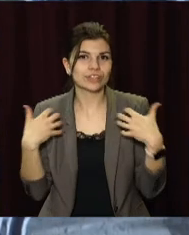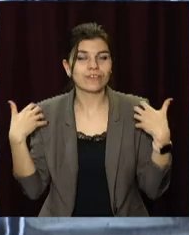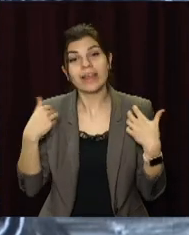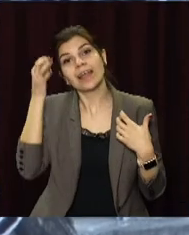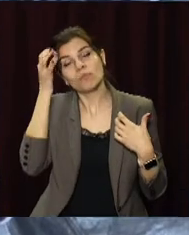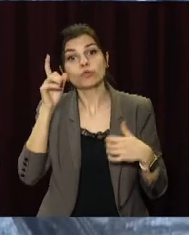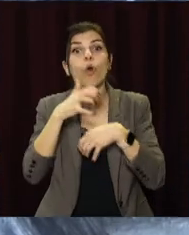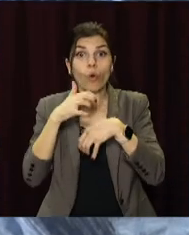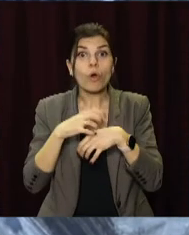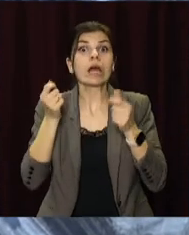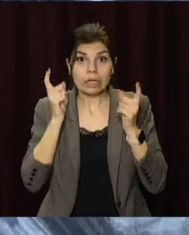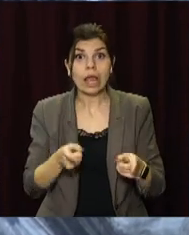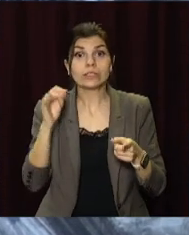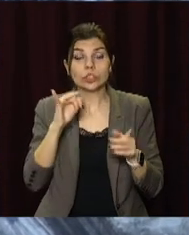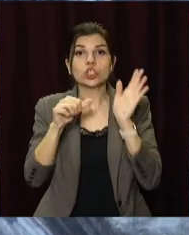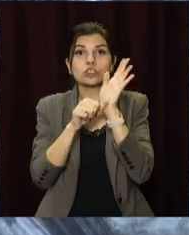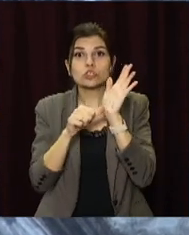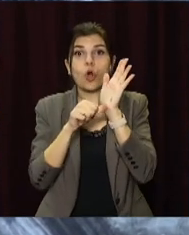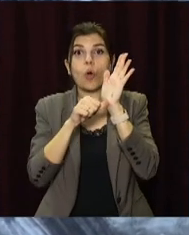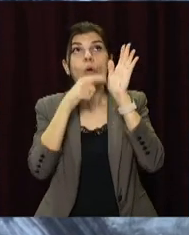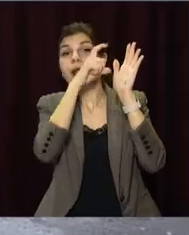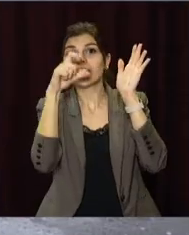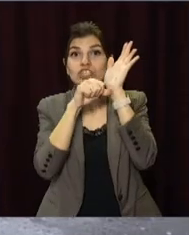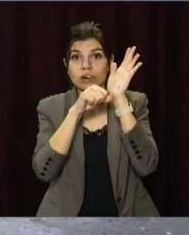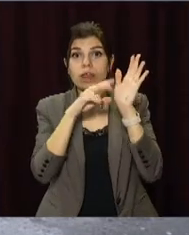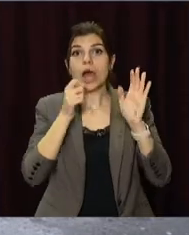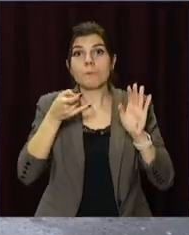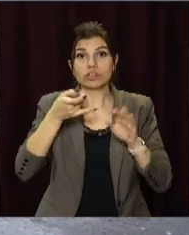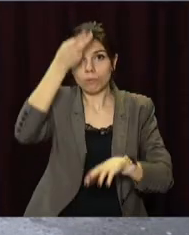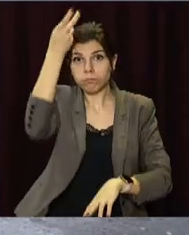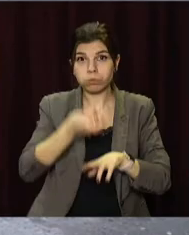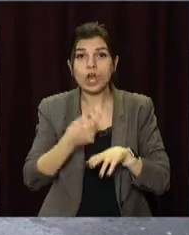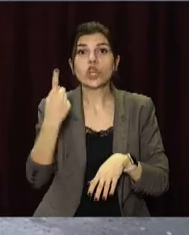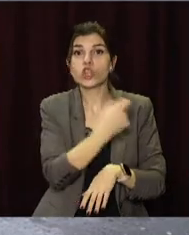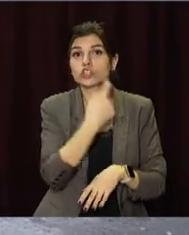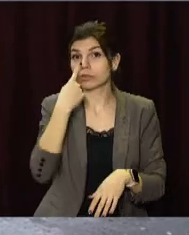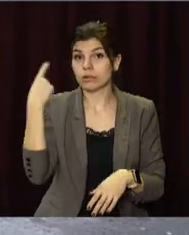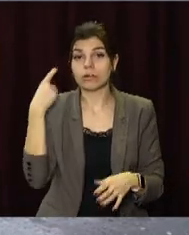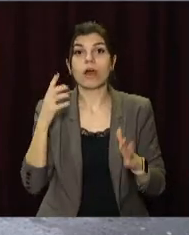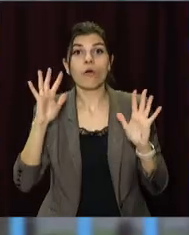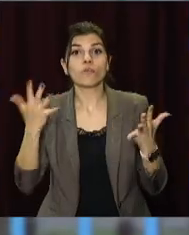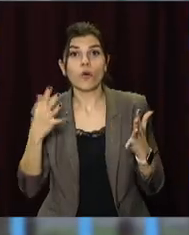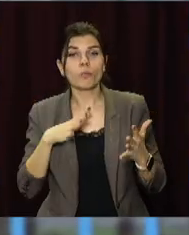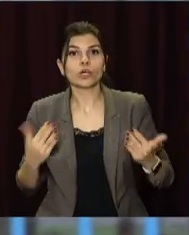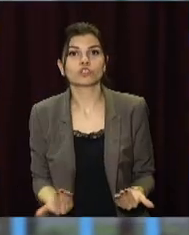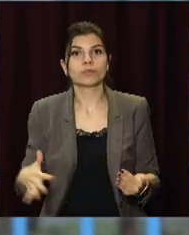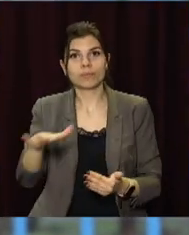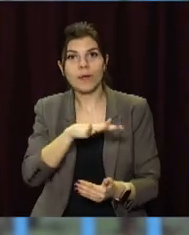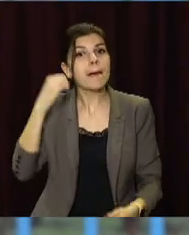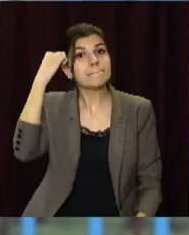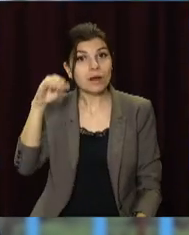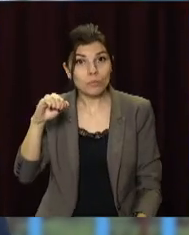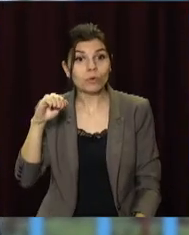Нагадаю, кіт впав на 6-го поверху будинку на машину Тараса тиждень тому. Це сталося на житловому масиві